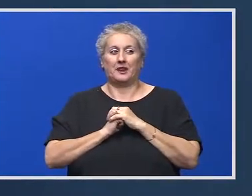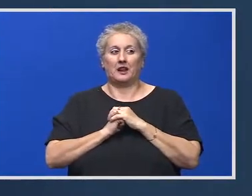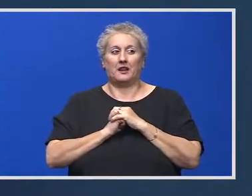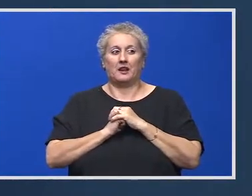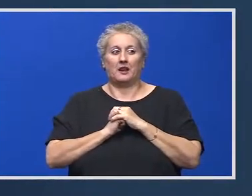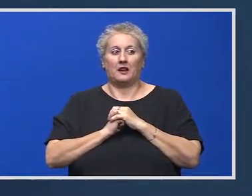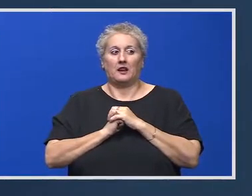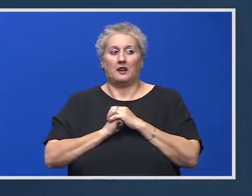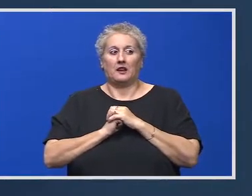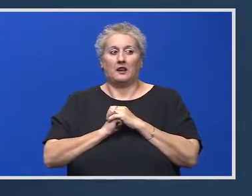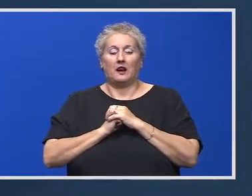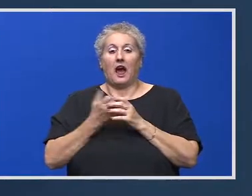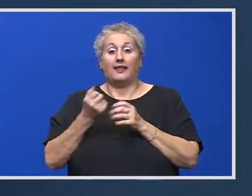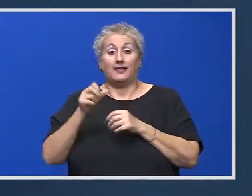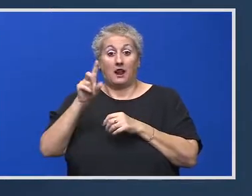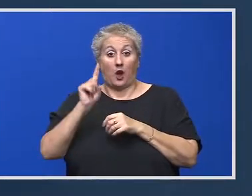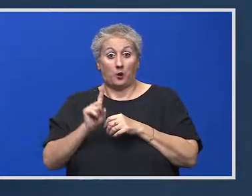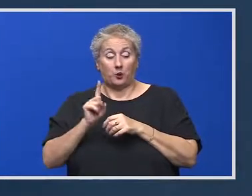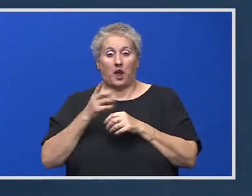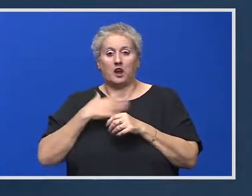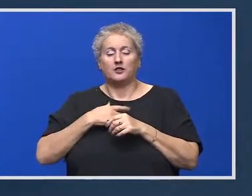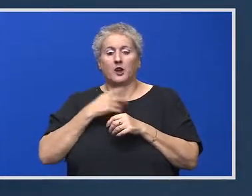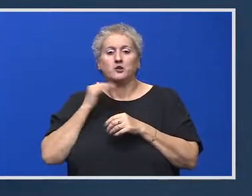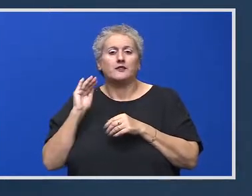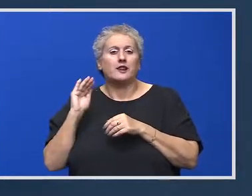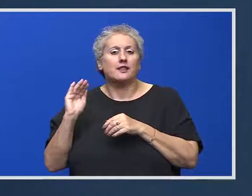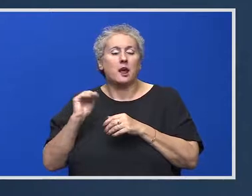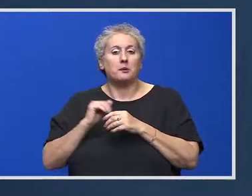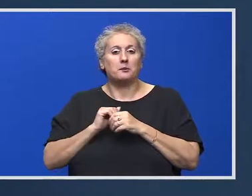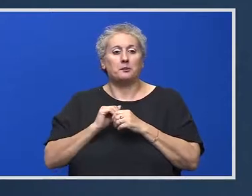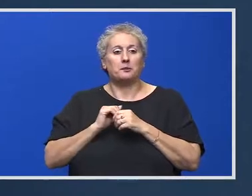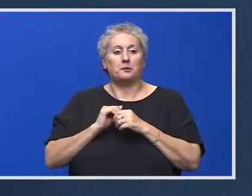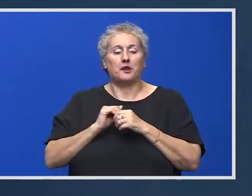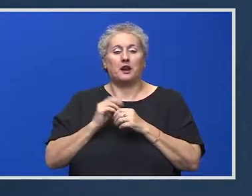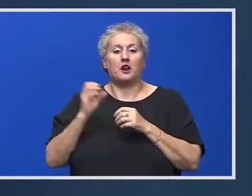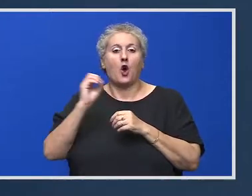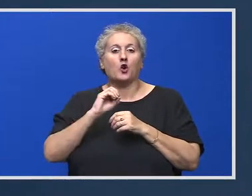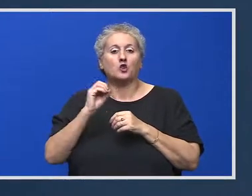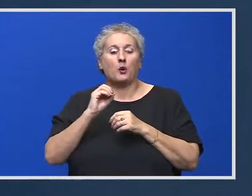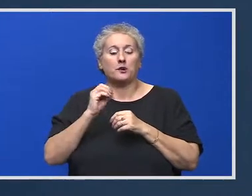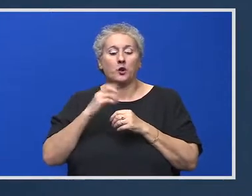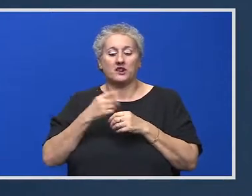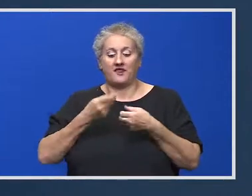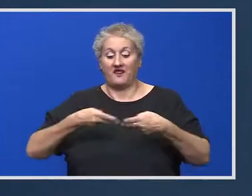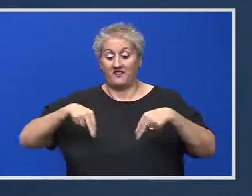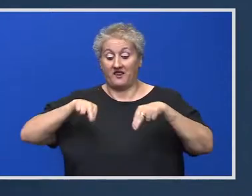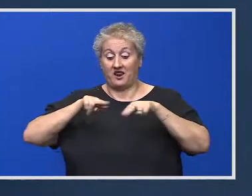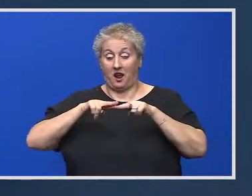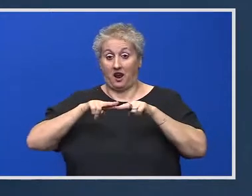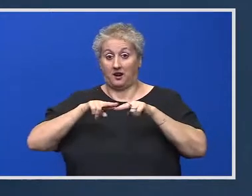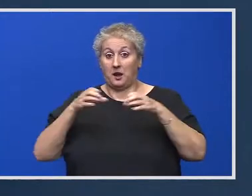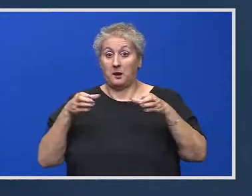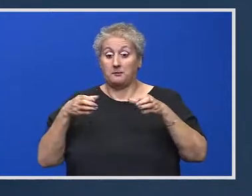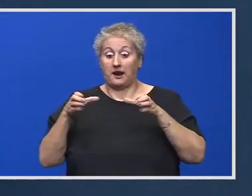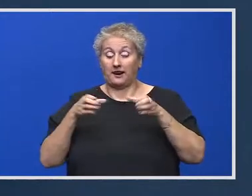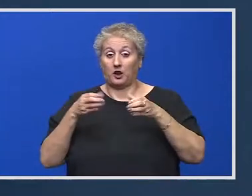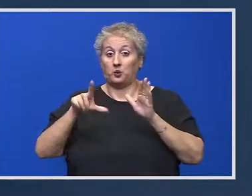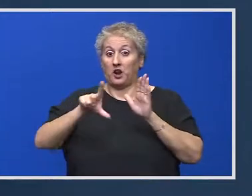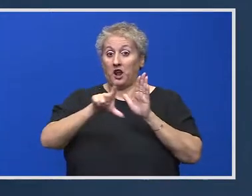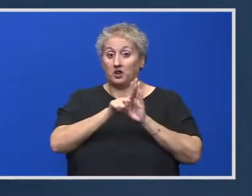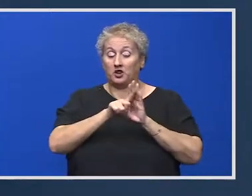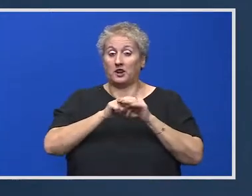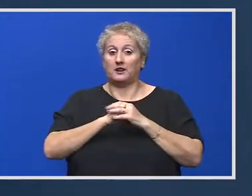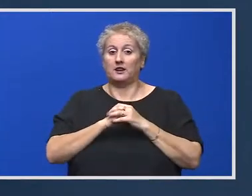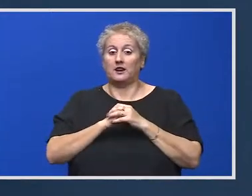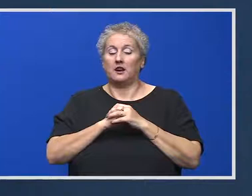Arista Bernaschi, observator Antena 1, domnule ministru, aș vrea să vă întreb, am înțeles că până în octombrie va fi finalizat pachetul legislativ, v-aș întreba, în